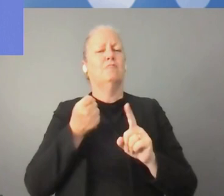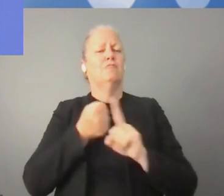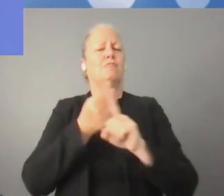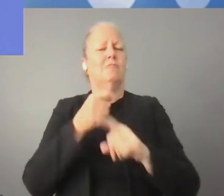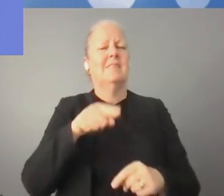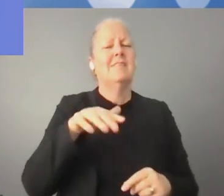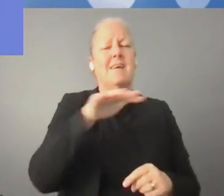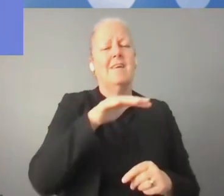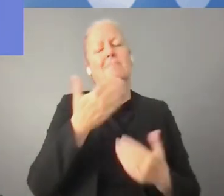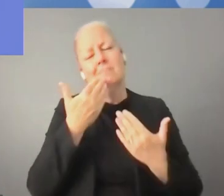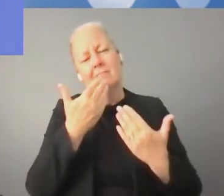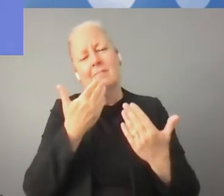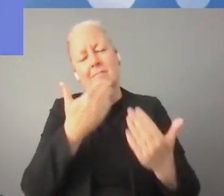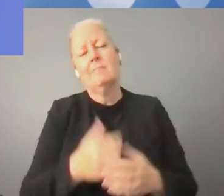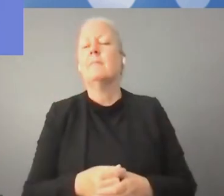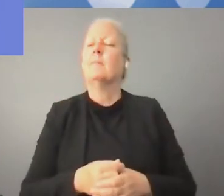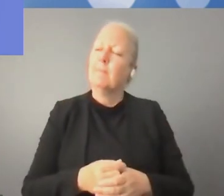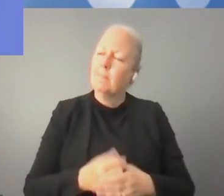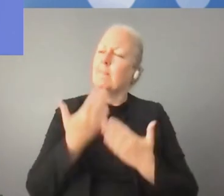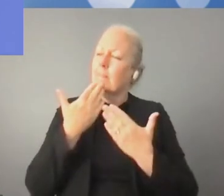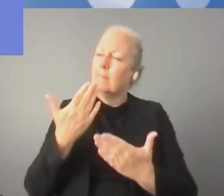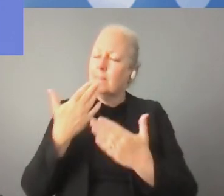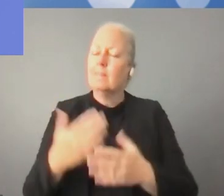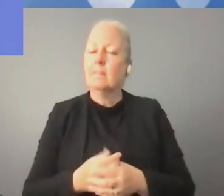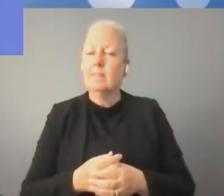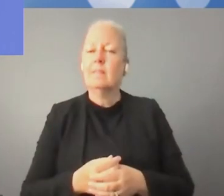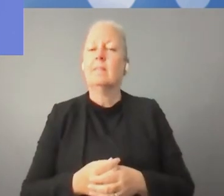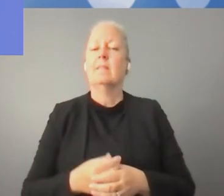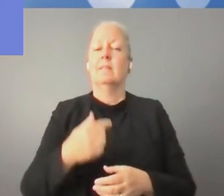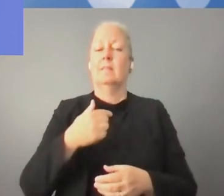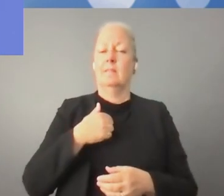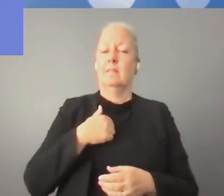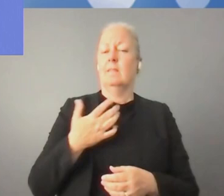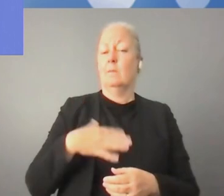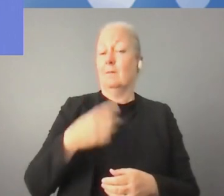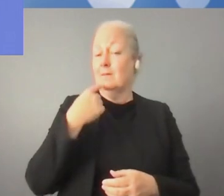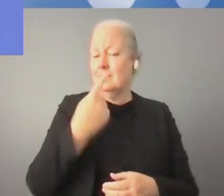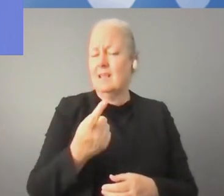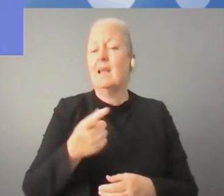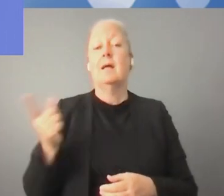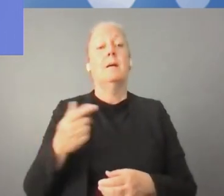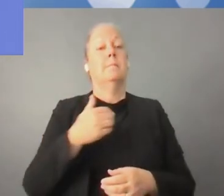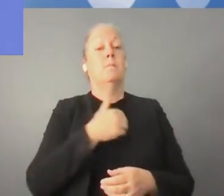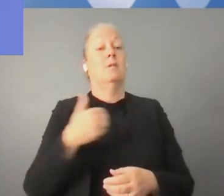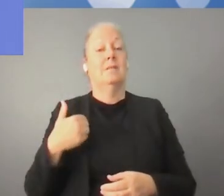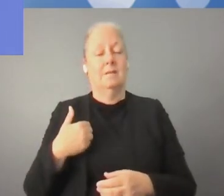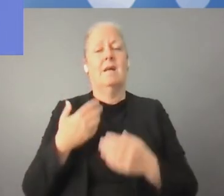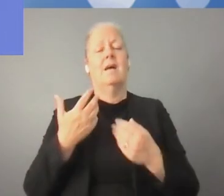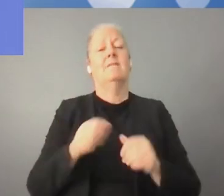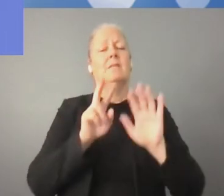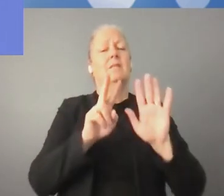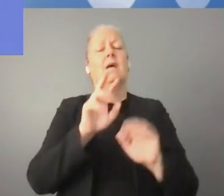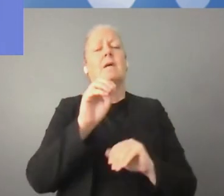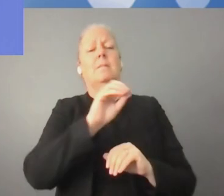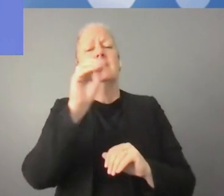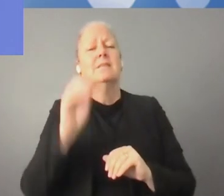بشكل أكثر ديناميكية من أجل شكرا لك على هذا التعقيد. في بولندا